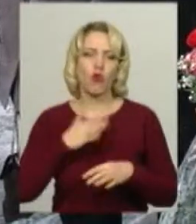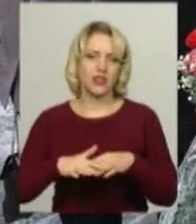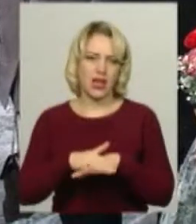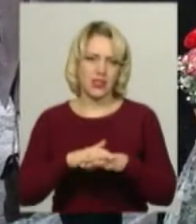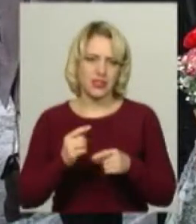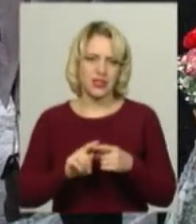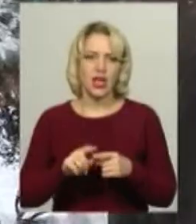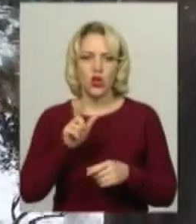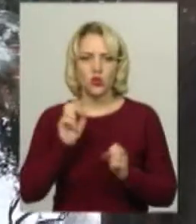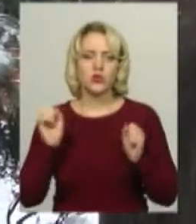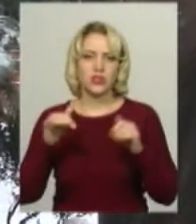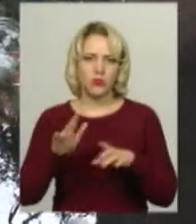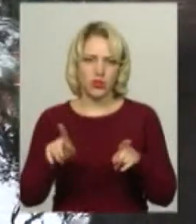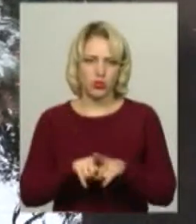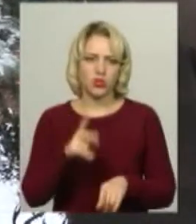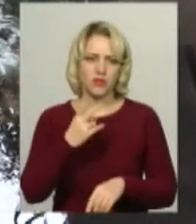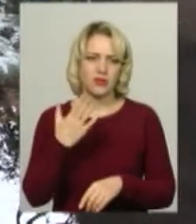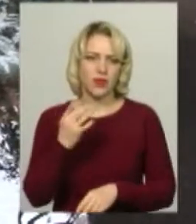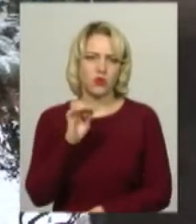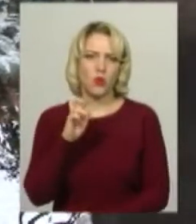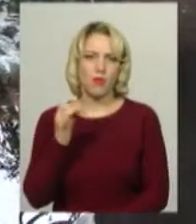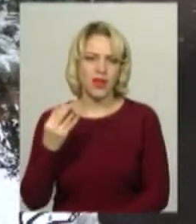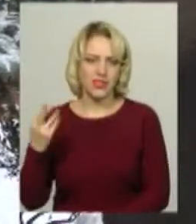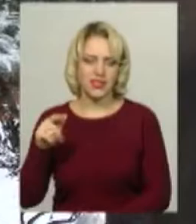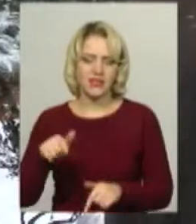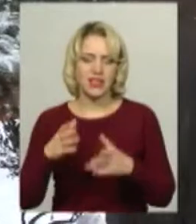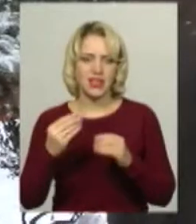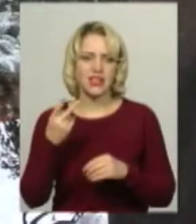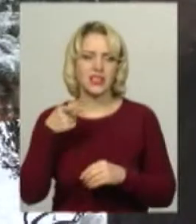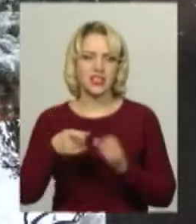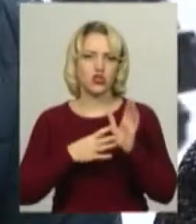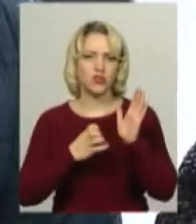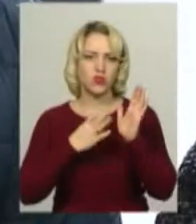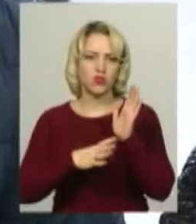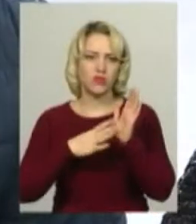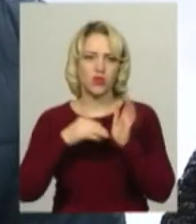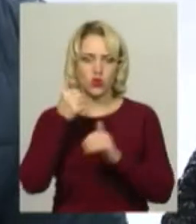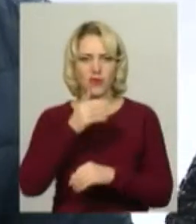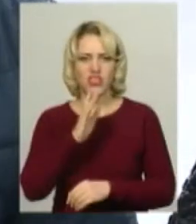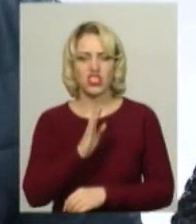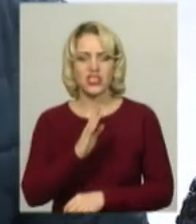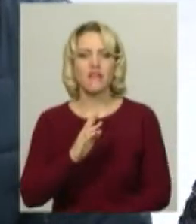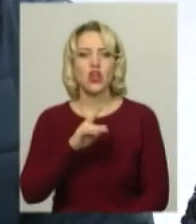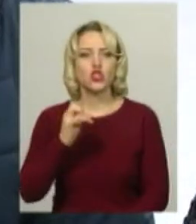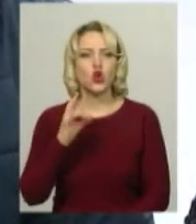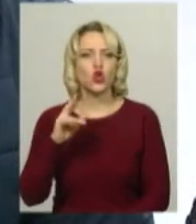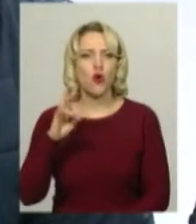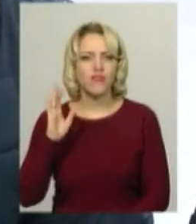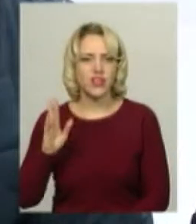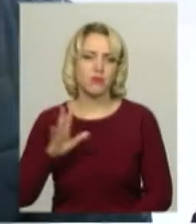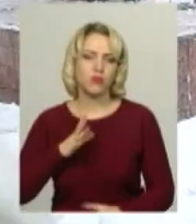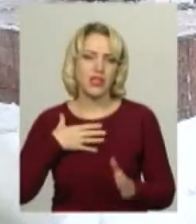'ятника Чорноволу і 25 березня, каже Ігор Клюст. В цей день 1999 року В'ячеслав Чорновіл загинув в